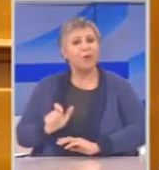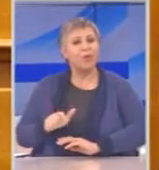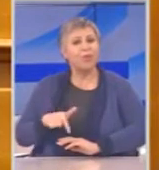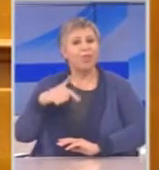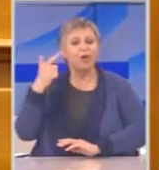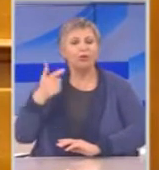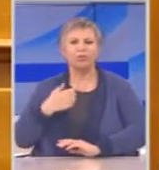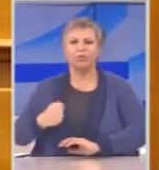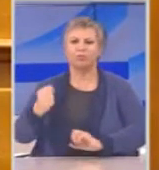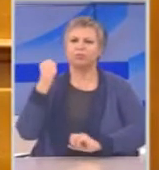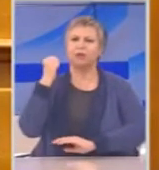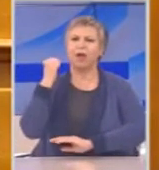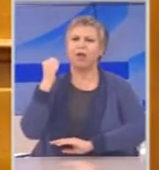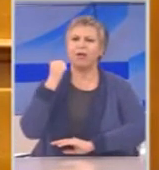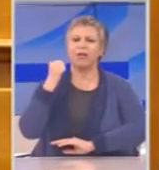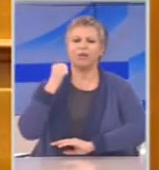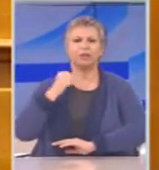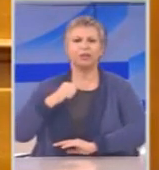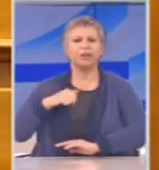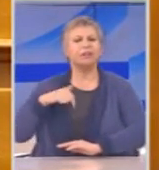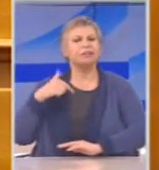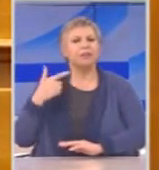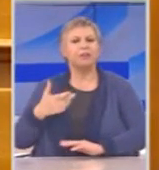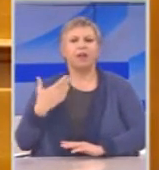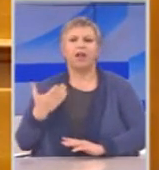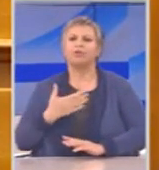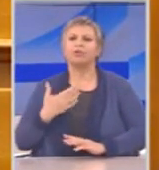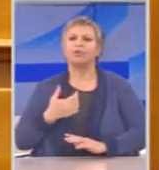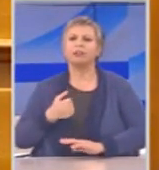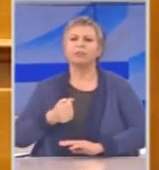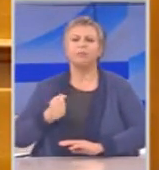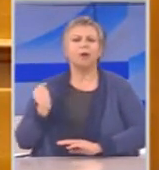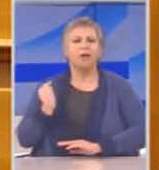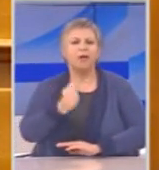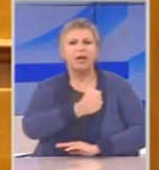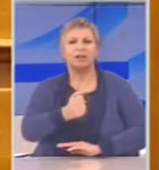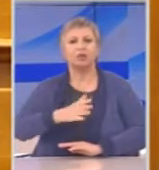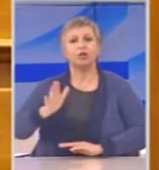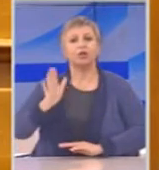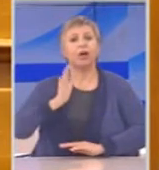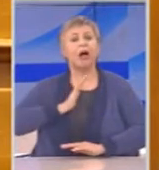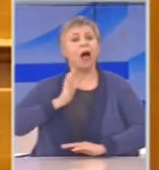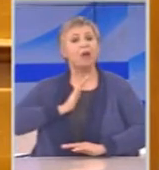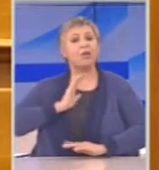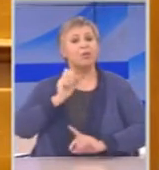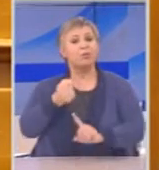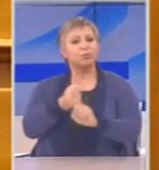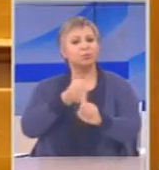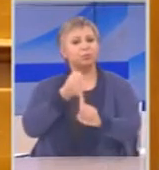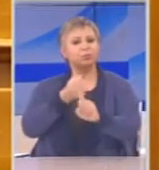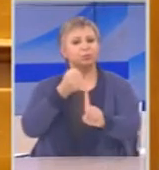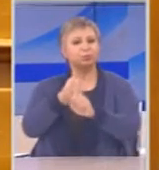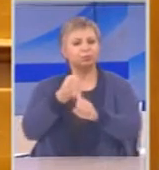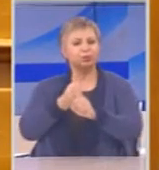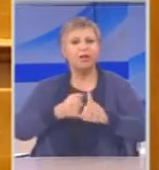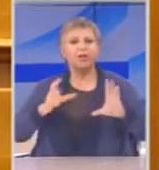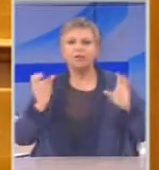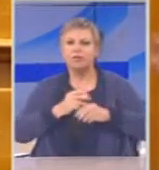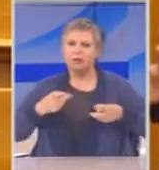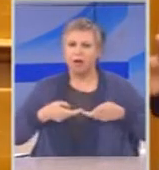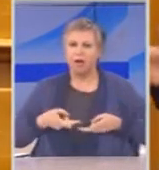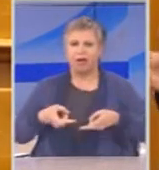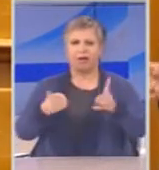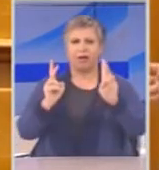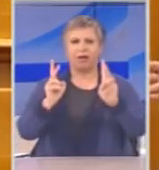δημοκράτη ανθρώπου, κάθε αριστερού ανθρώπου, κάθε ανθρώπου ο οποίος έχει παλές ύψεις για την ελευθερία από